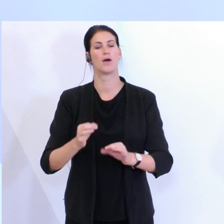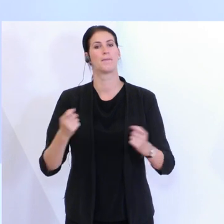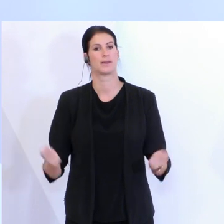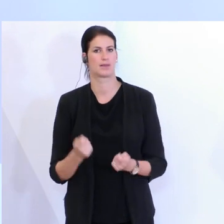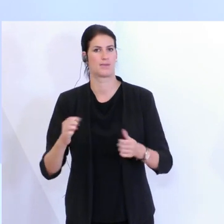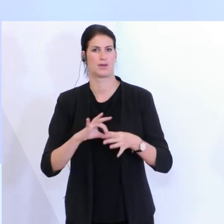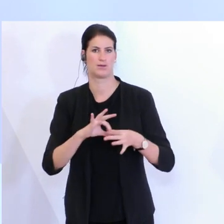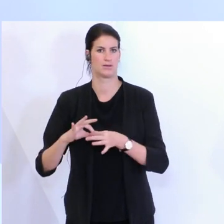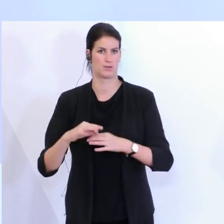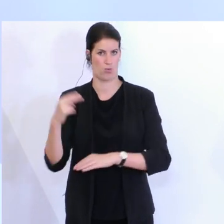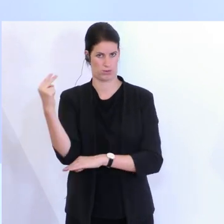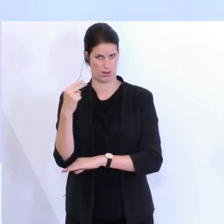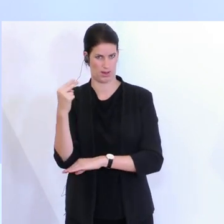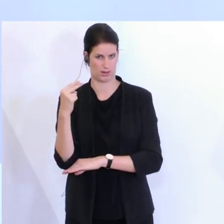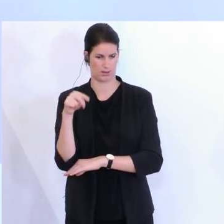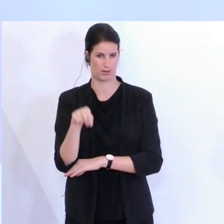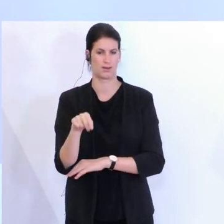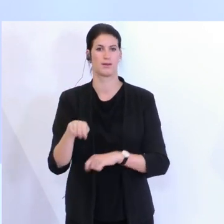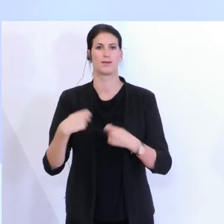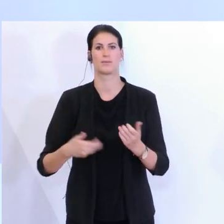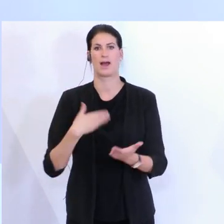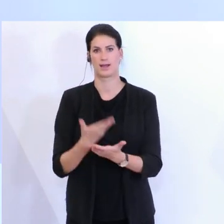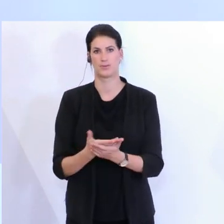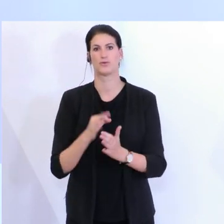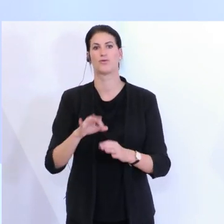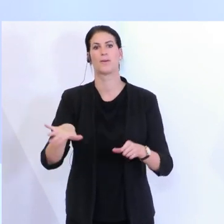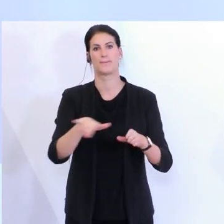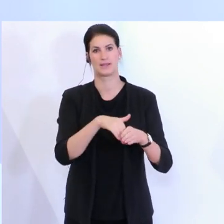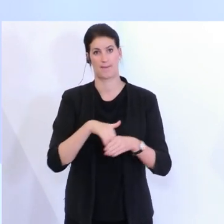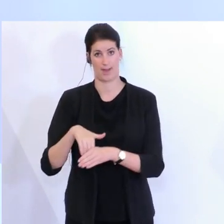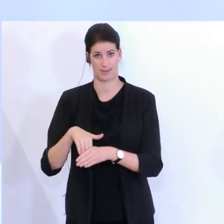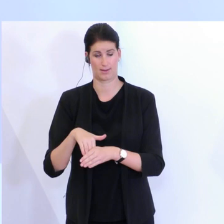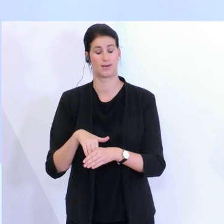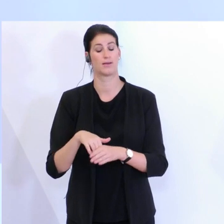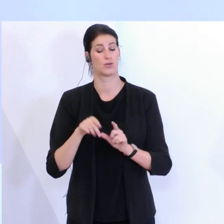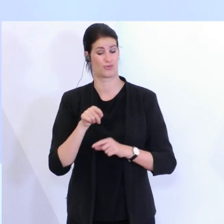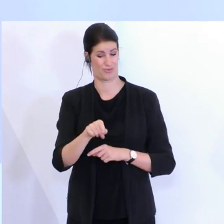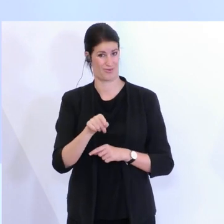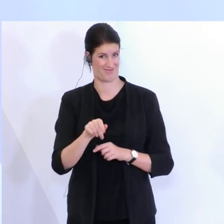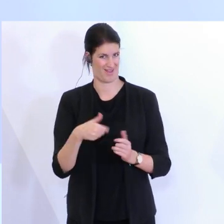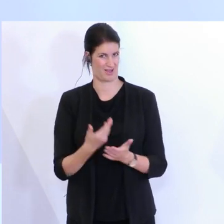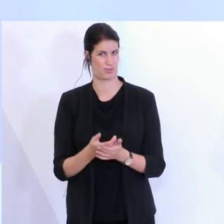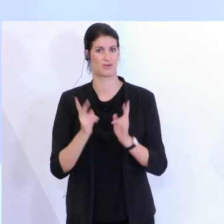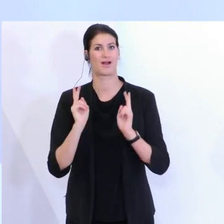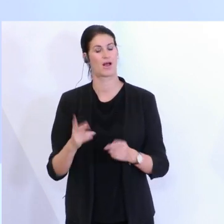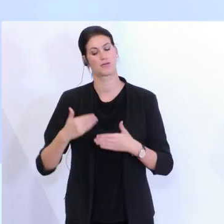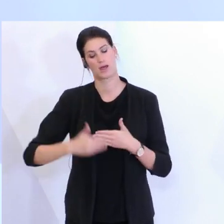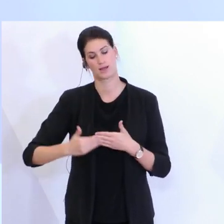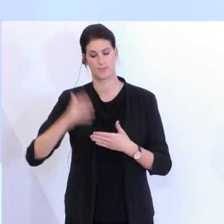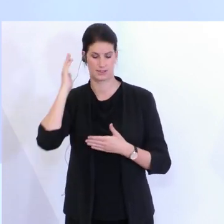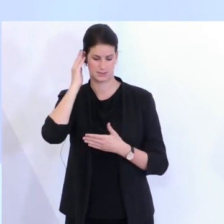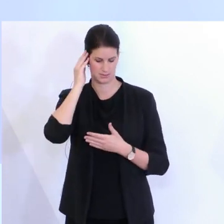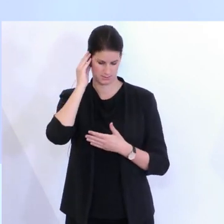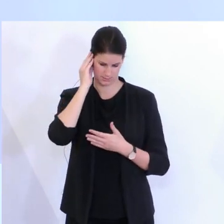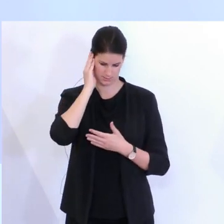das Angebot gestellt wird, dass Mitarbeiterinnen und Mitarbeiter sich regelmäßig auf Corona testen